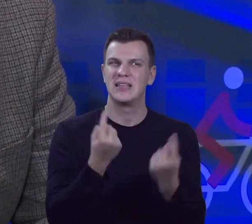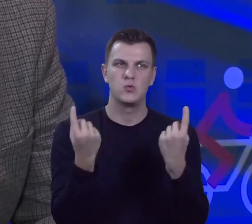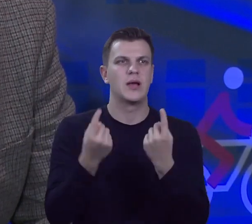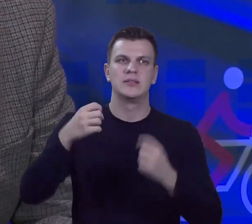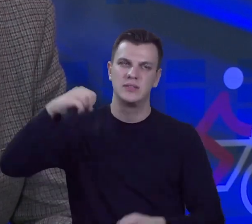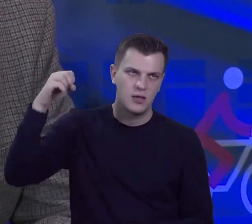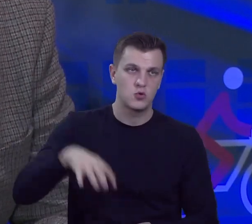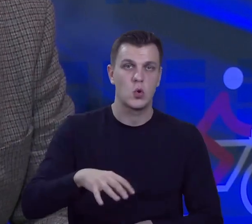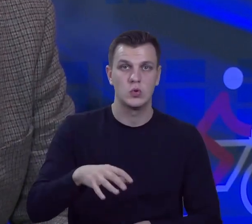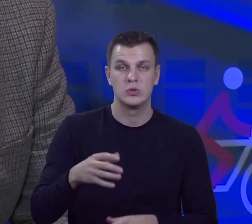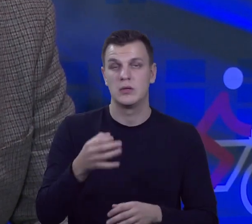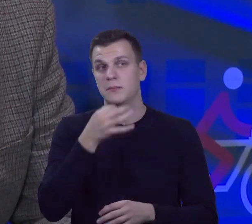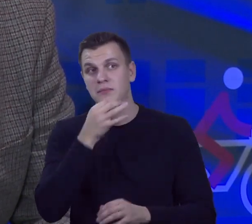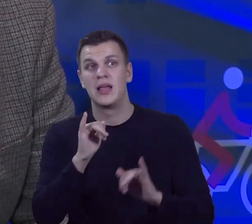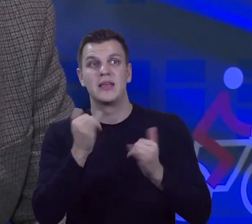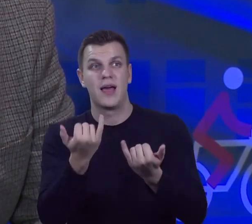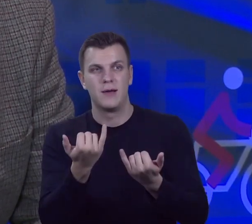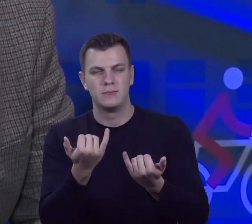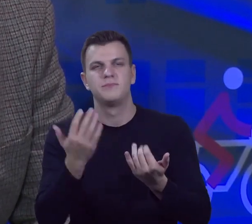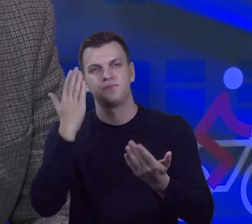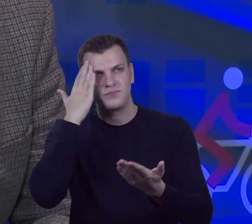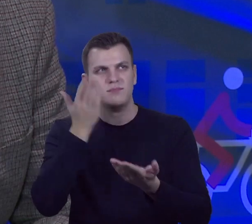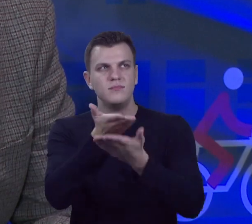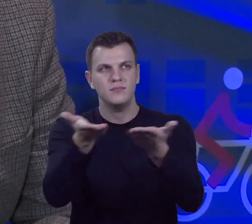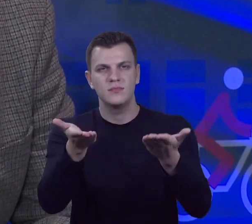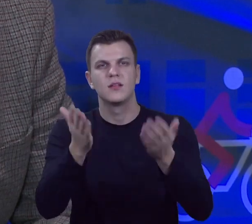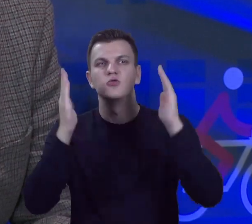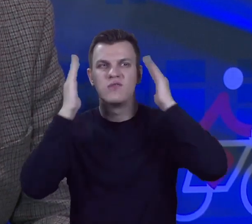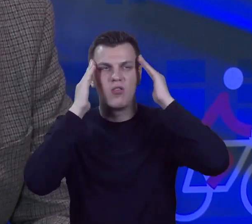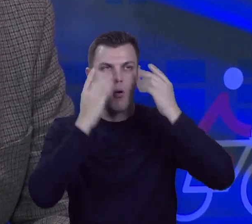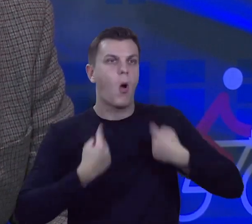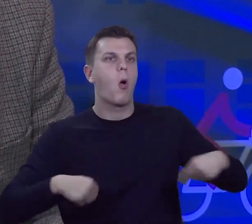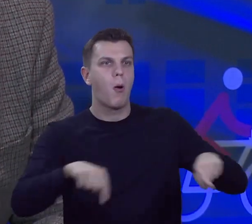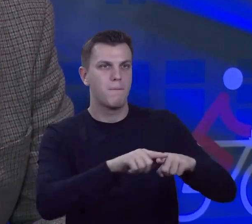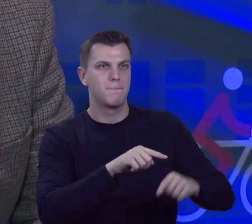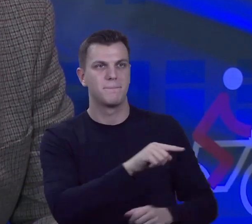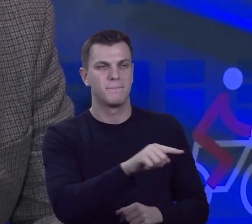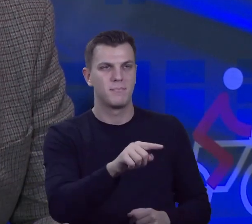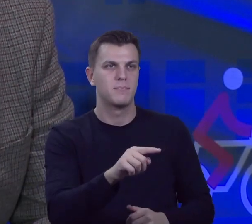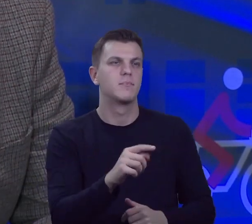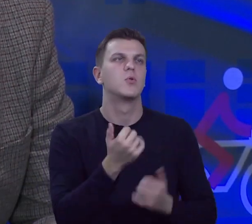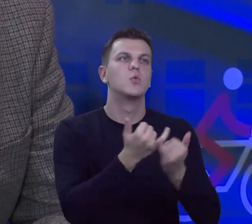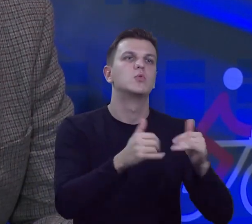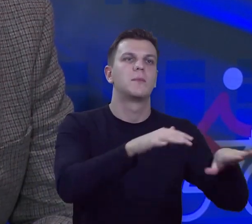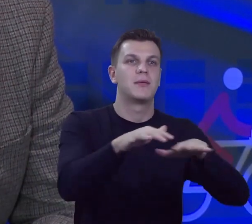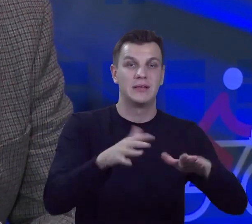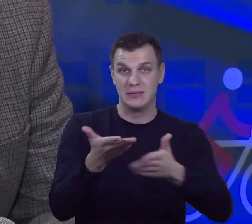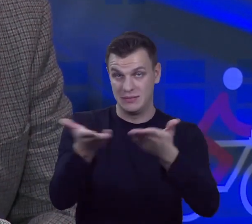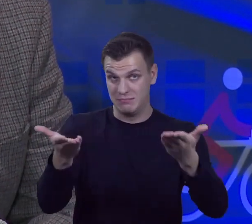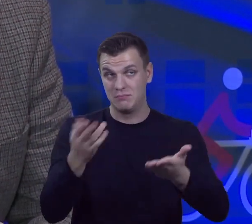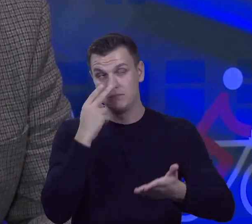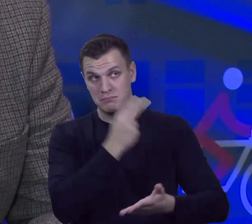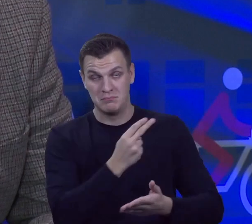pan się z tym, no ze względu na świadomość obywateli w różnych ośrodkach, czy pan się z tym zgadza? Jak